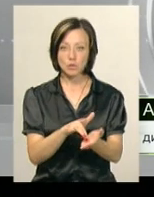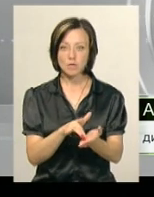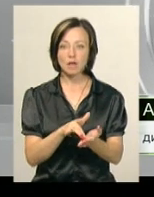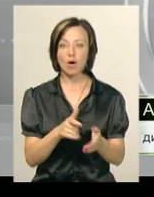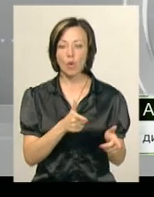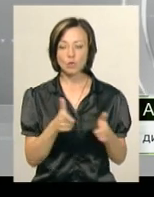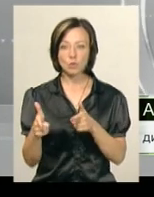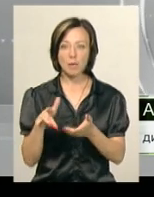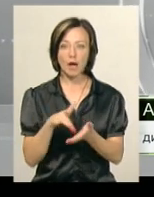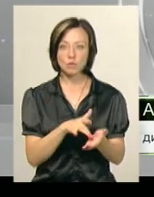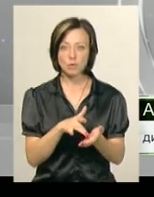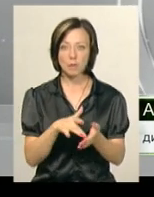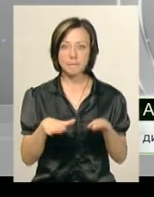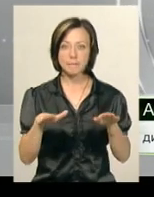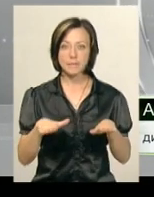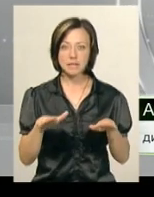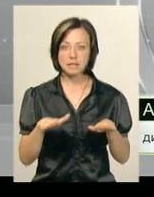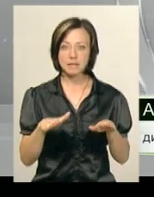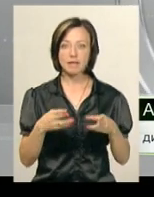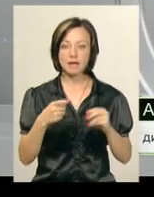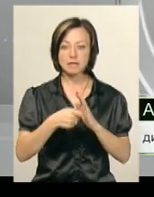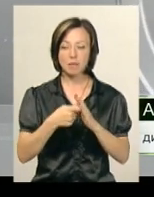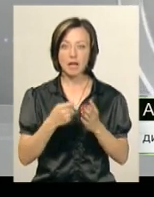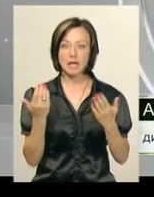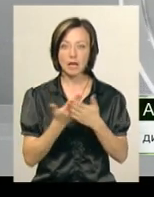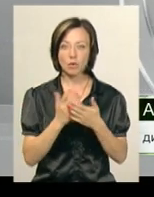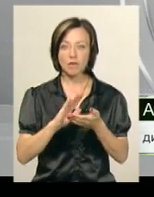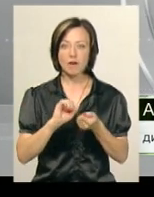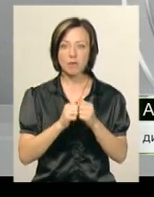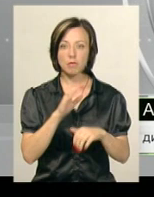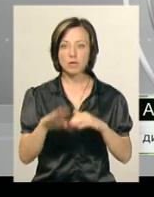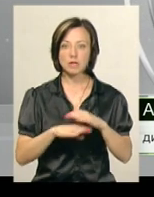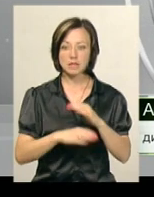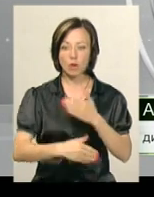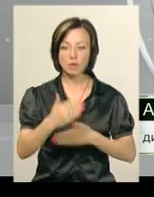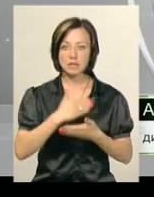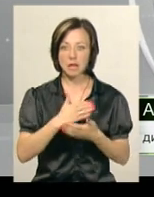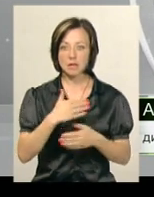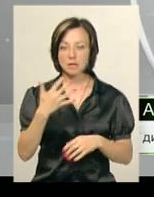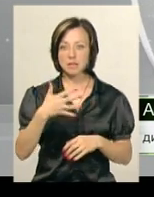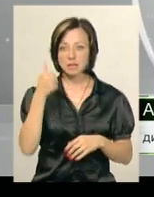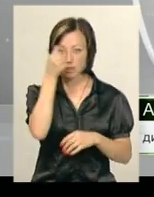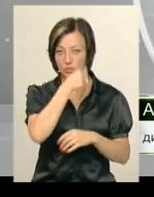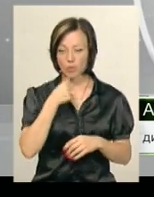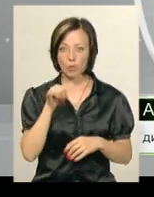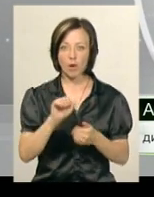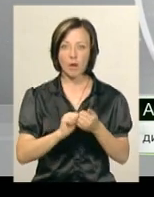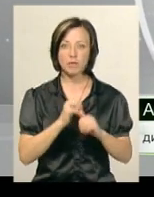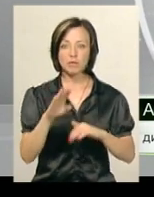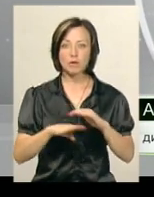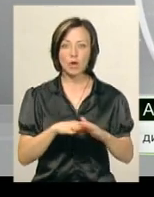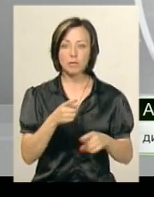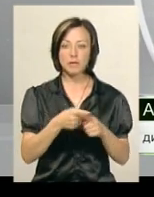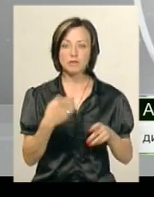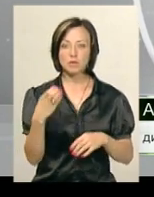Ми готуємо екскурсію місцями, де знімалося кіно в Кам'янець-Подільському за останні 50 років. Так як в Кам'янець було до